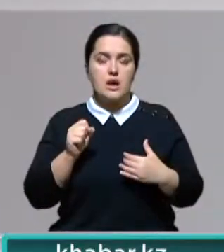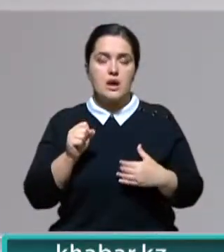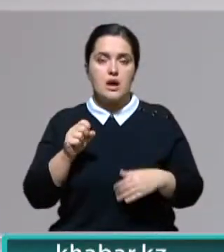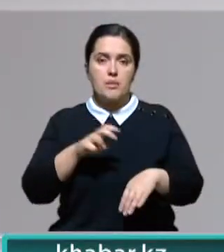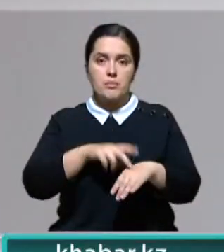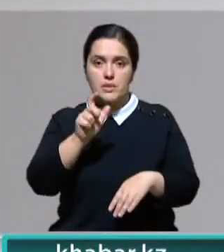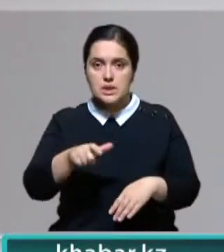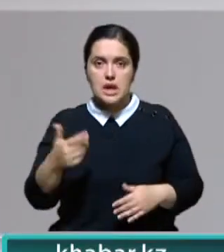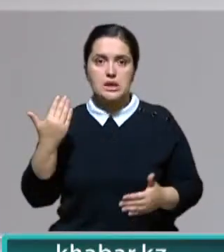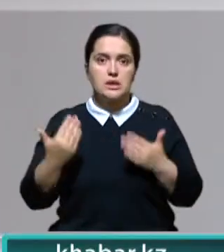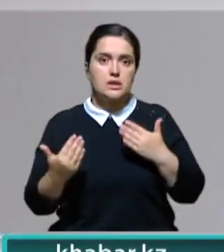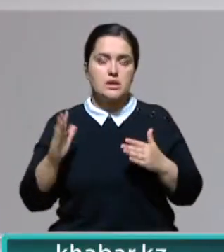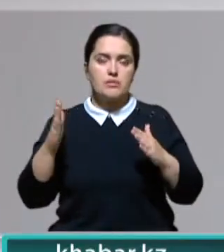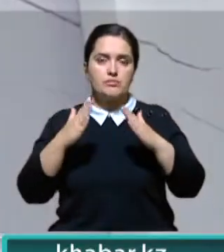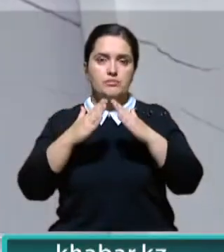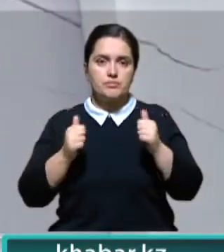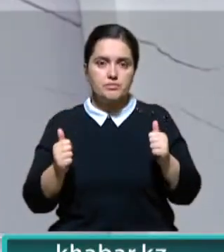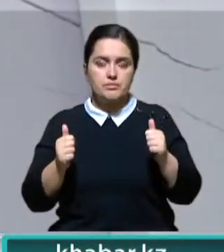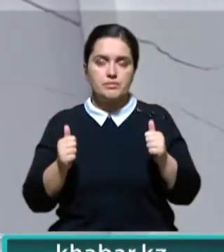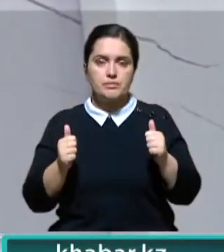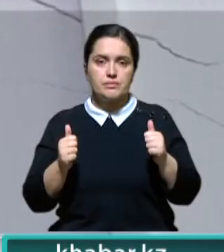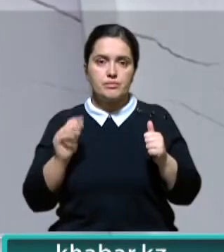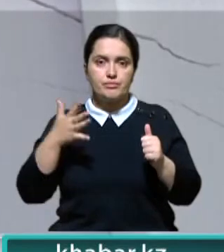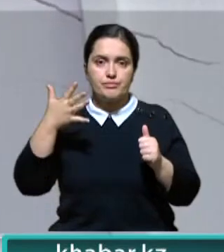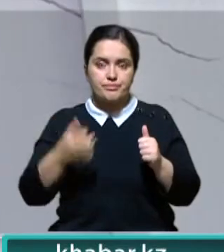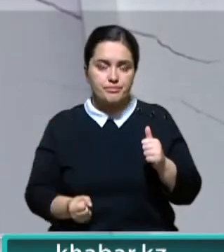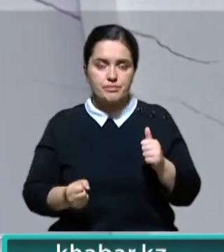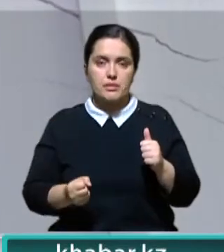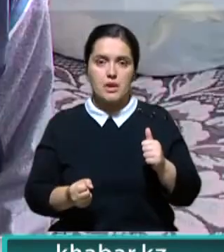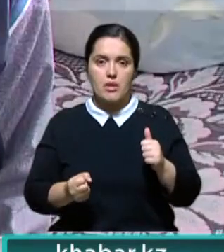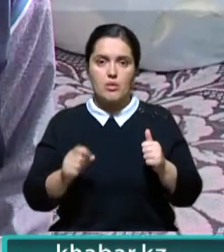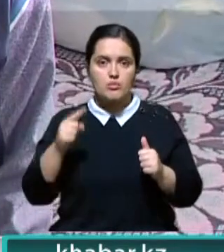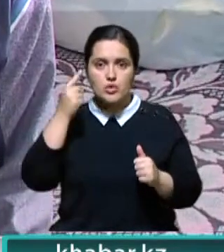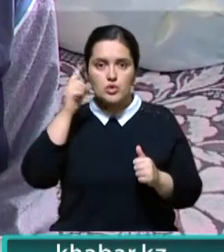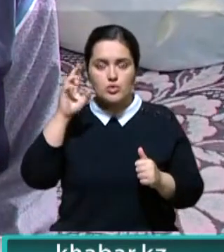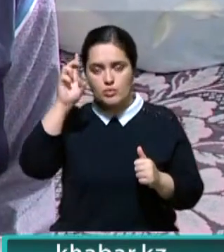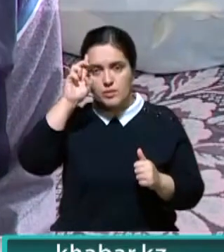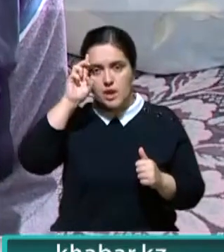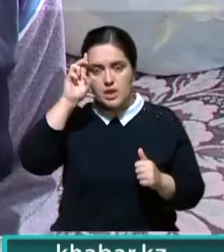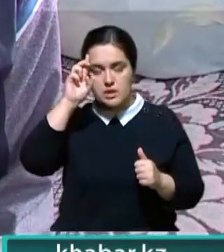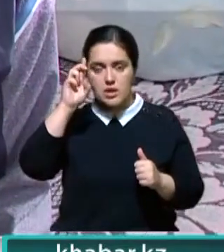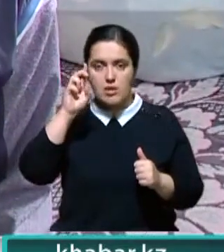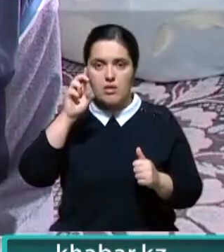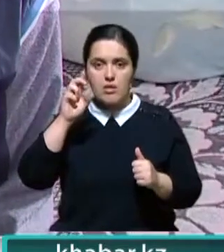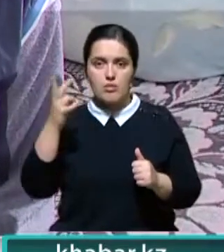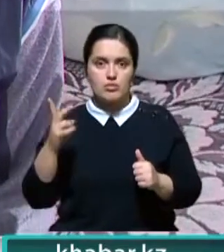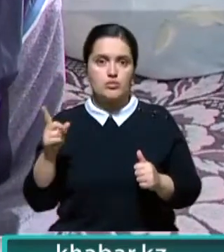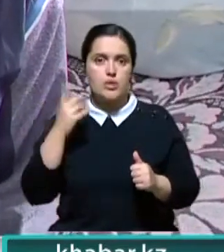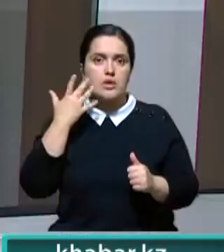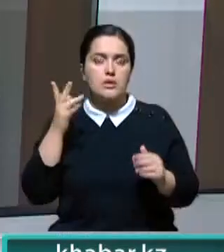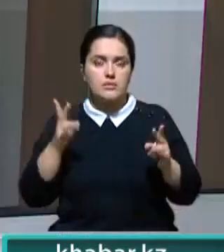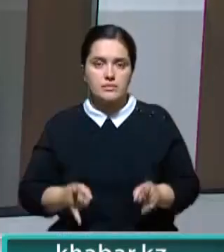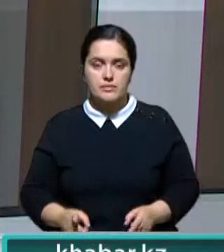жены. А если в один день здание обрушится, надо же что-то предпринимать. Неужели власти не задумываются об этом? Обязательно нужно ждать, когда трагедия